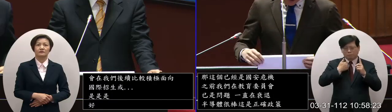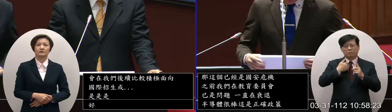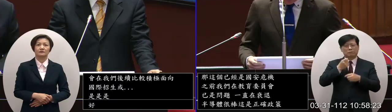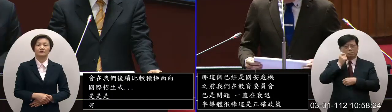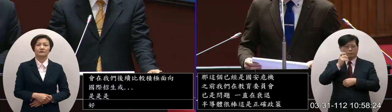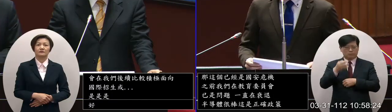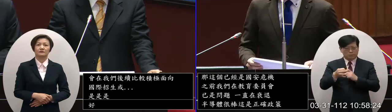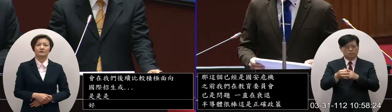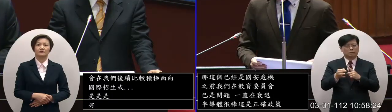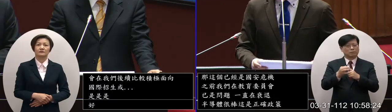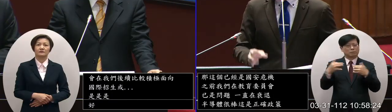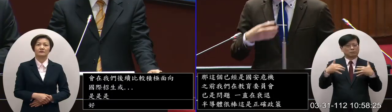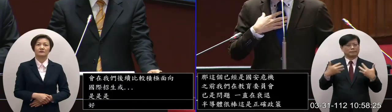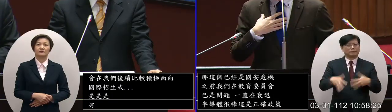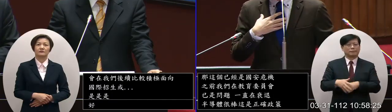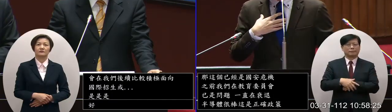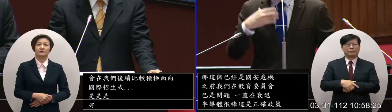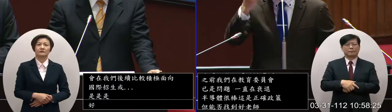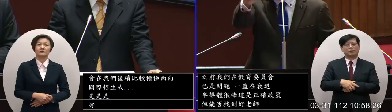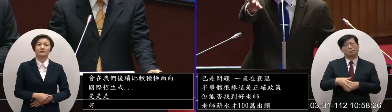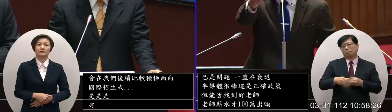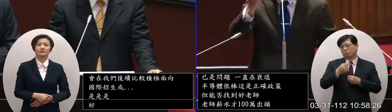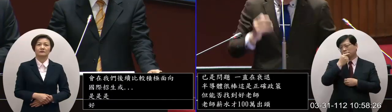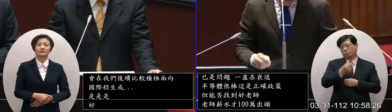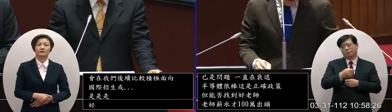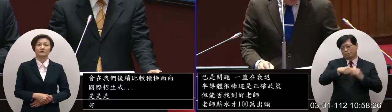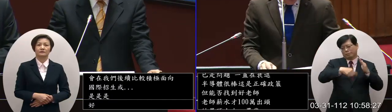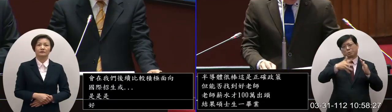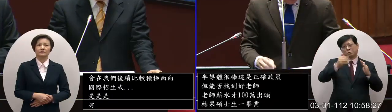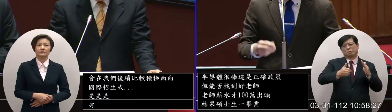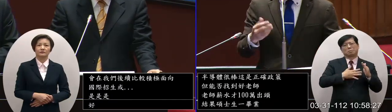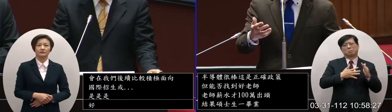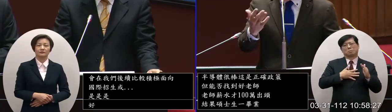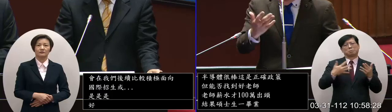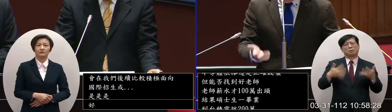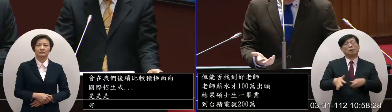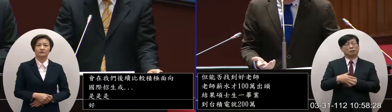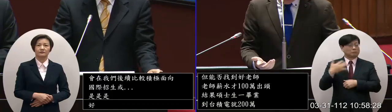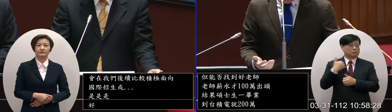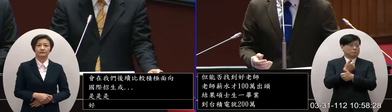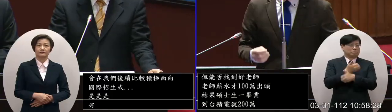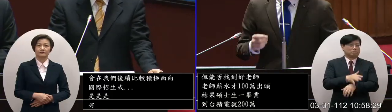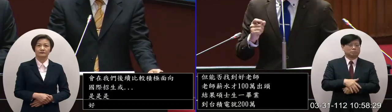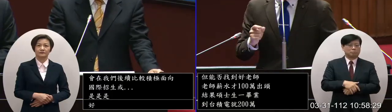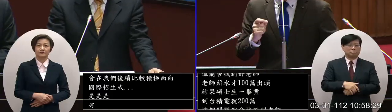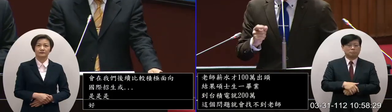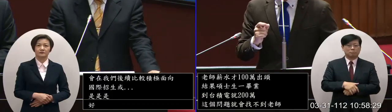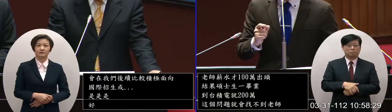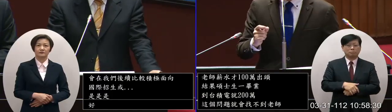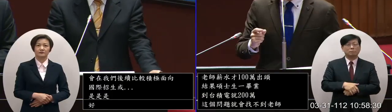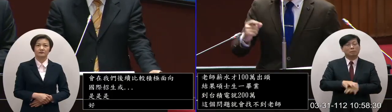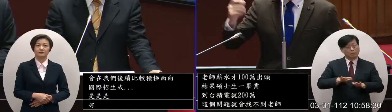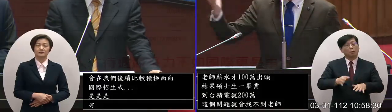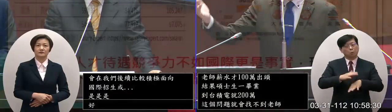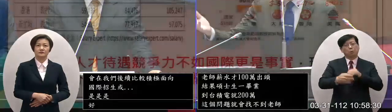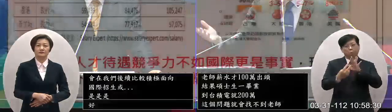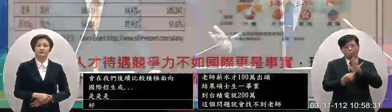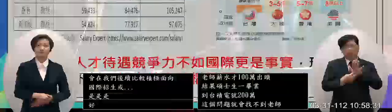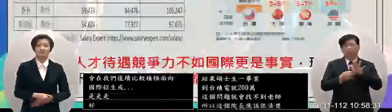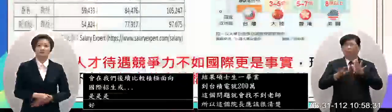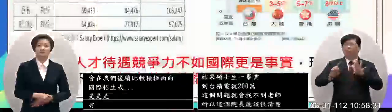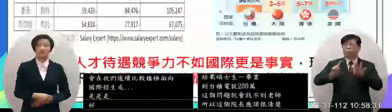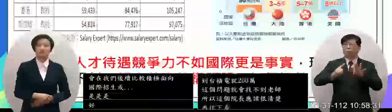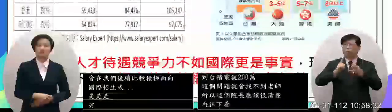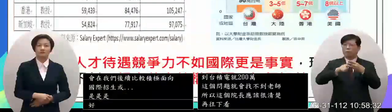很多很多的問題其實我不用說啦因為院長您自己就很清楚那當然我們會說我們有